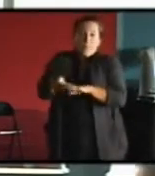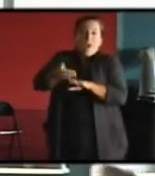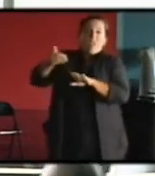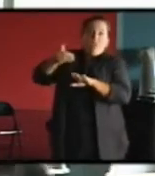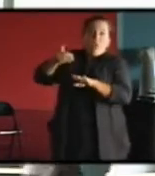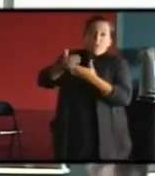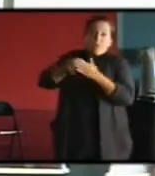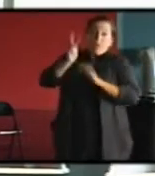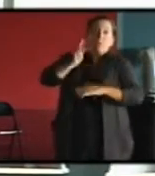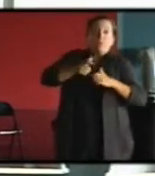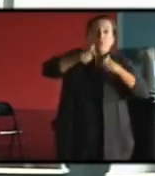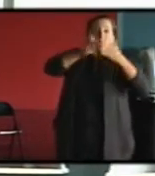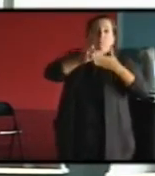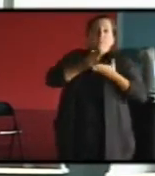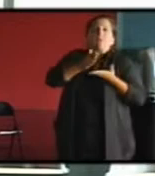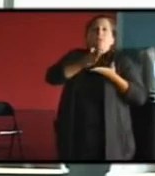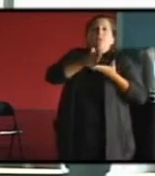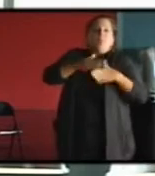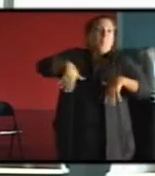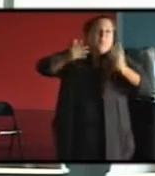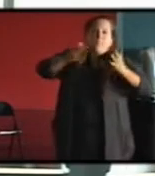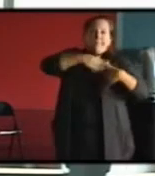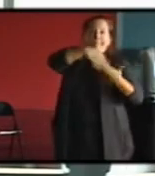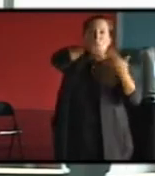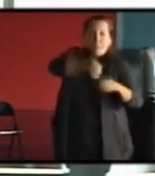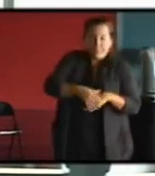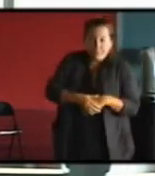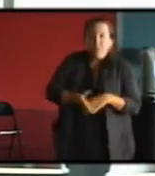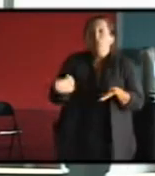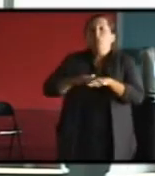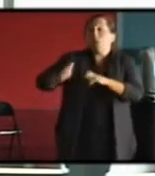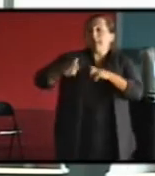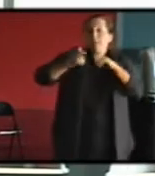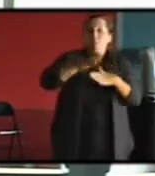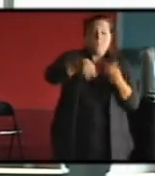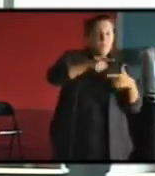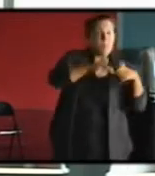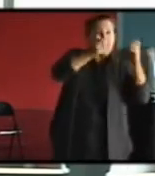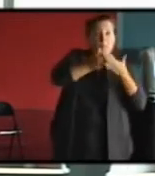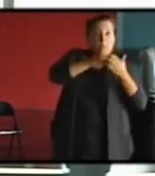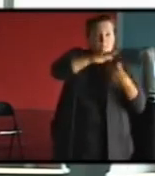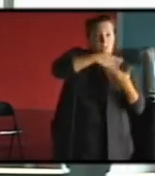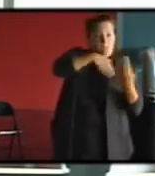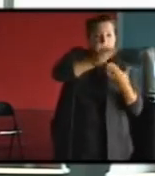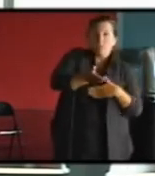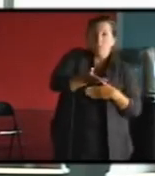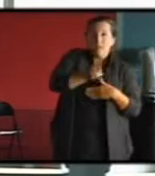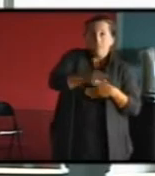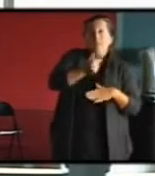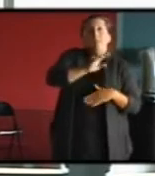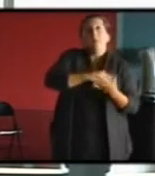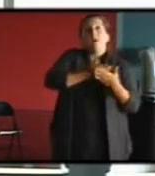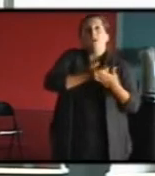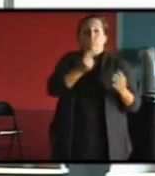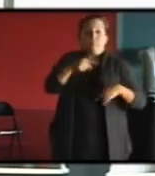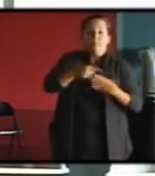on est plutôt sur des constructions en maçonnerie de toutes sortes. Et sur ces bâtiments en maçonnerie de toutes sortes, évidemment, le fait d'avoir